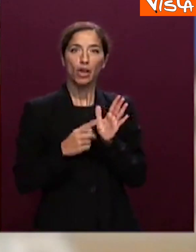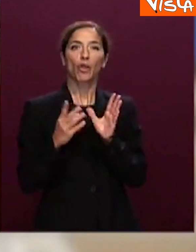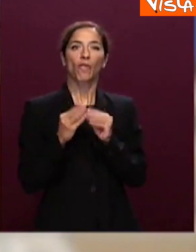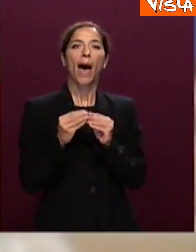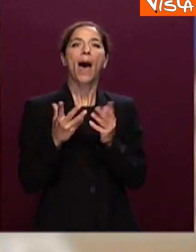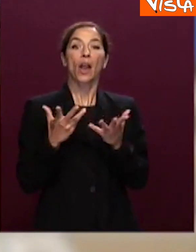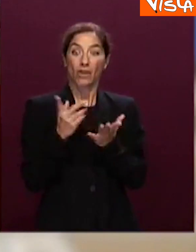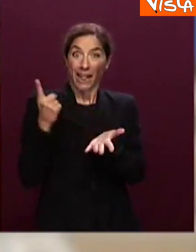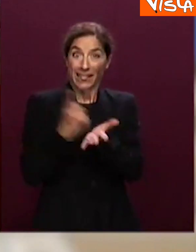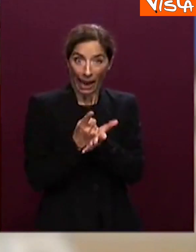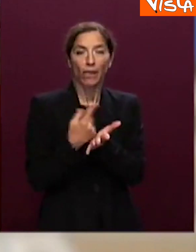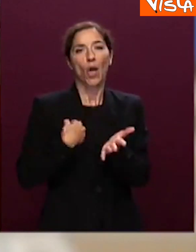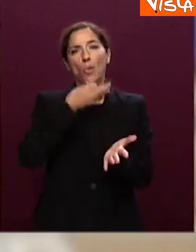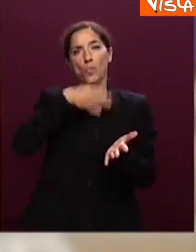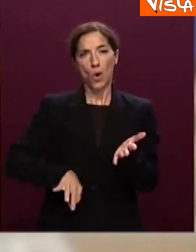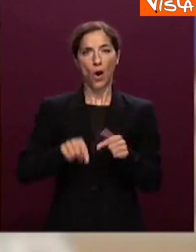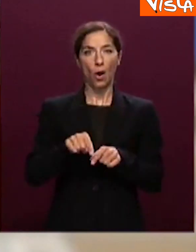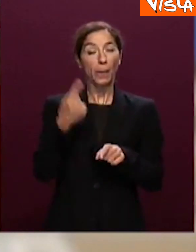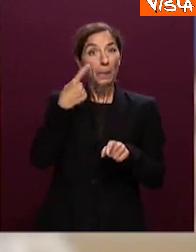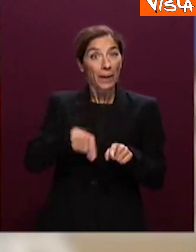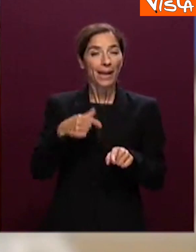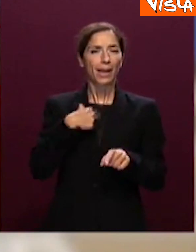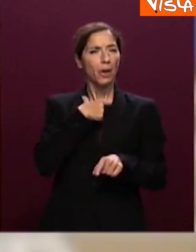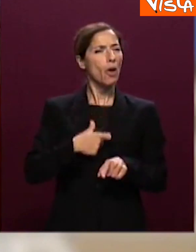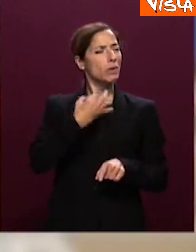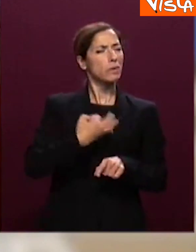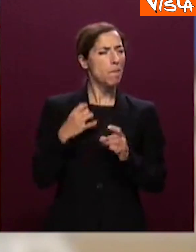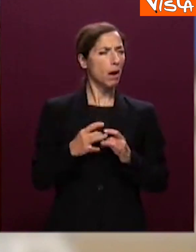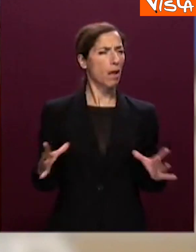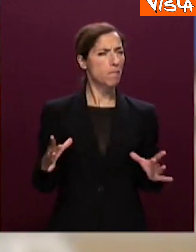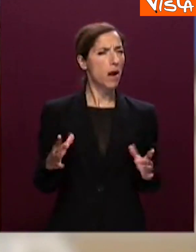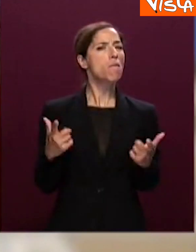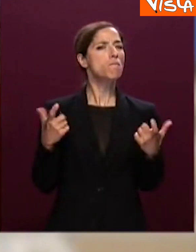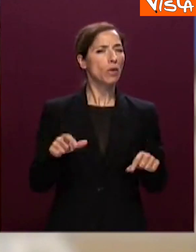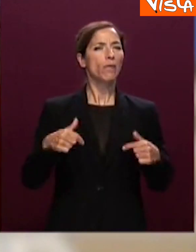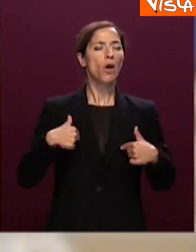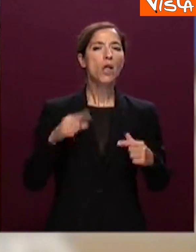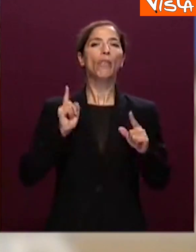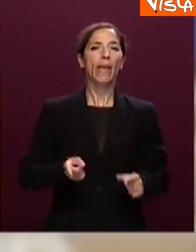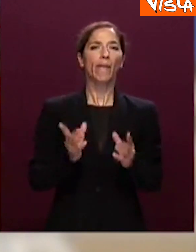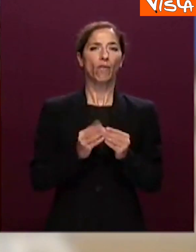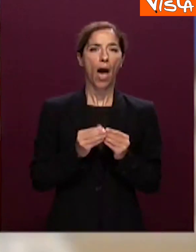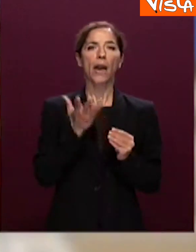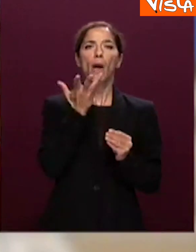una persona libera, sarò sempre una persona libera e per questo intendo fare esattamente quello che devo. Grazie.